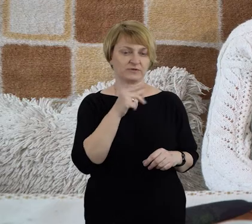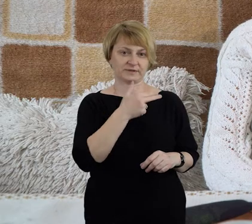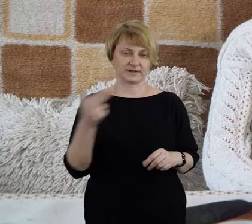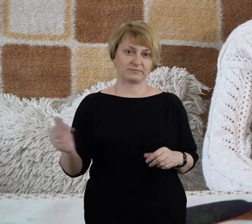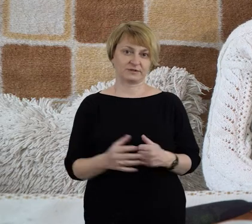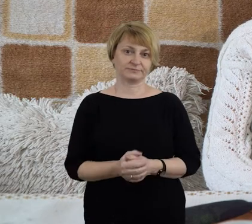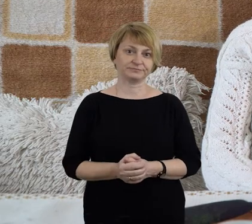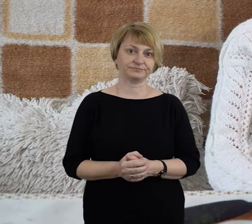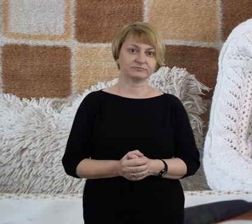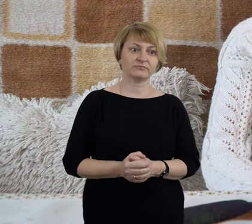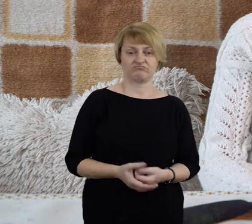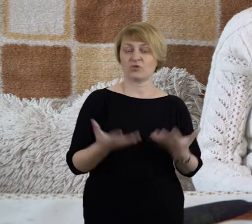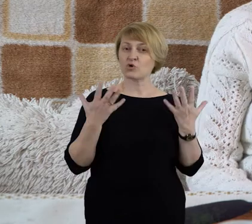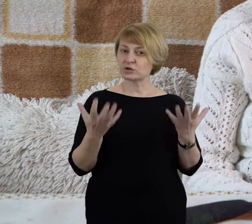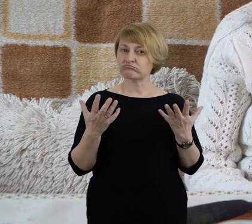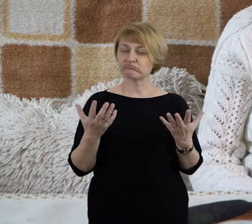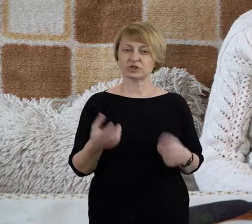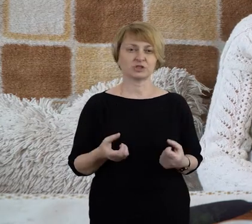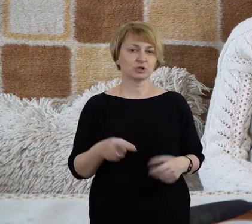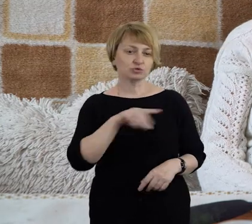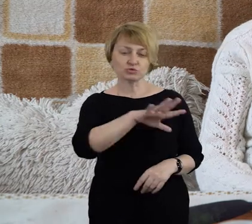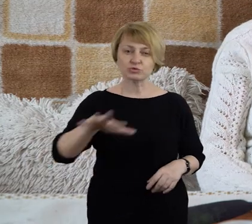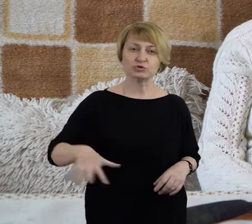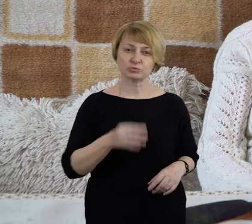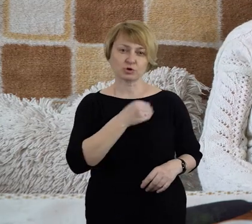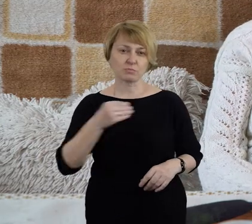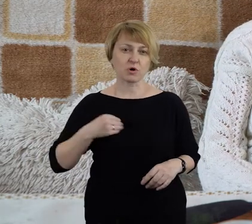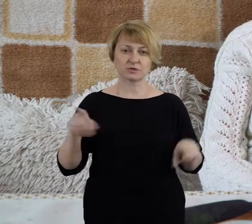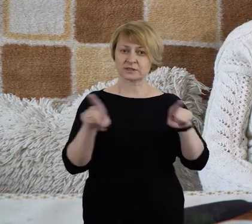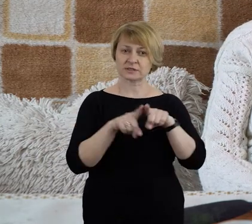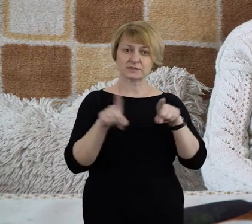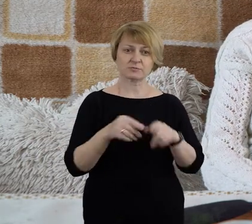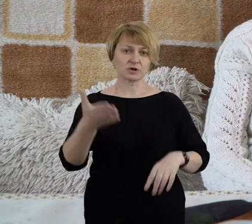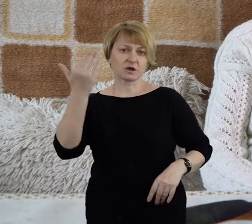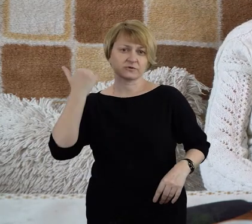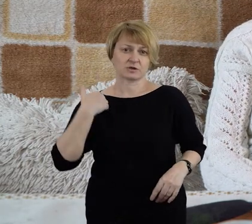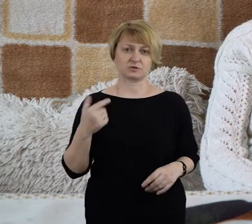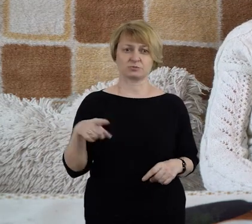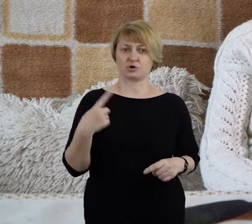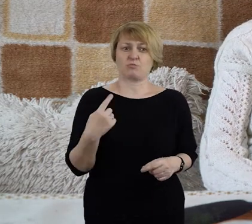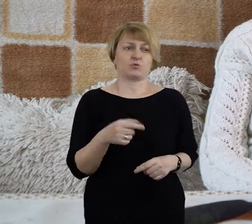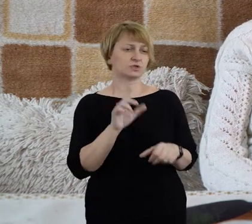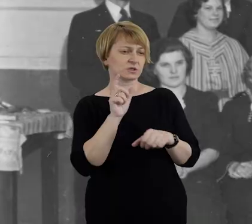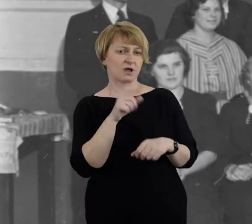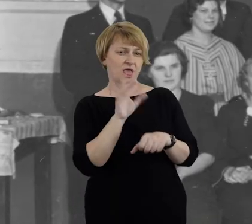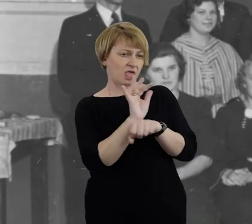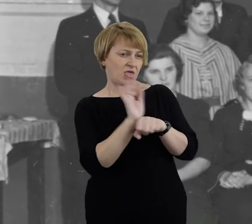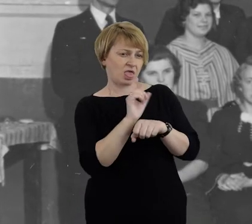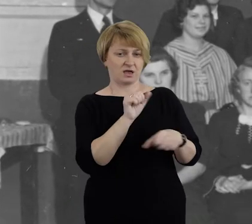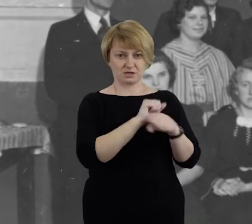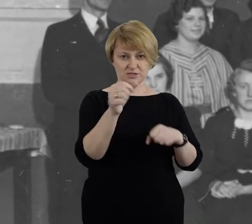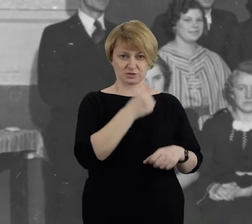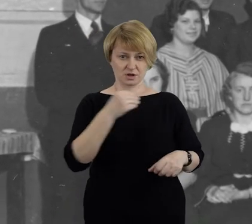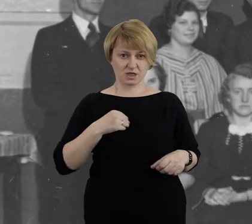Palczyli, chcieli, żeby była tu Polska, tak jak kiedyś, żeby nikt nie wytykał, że są